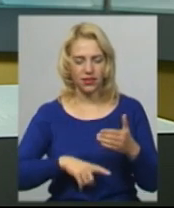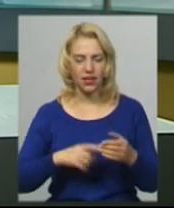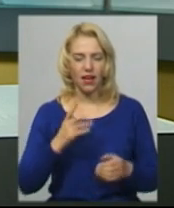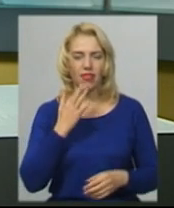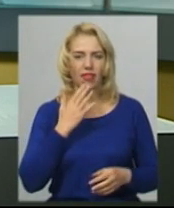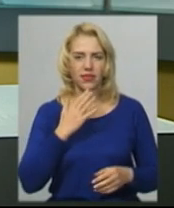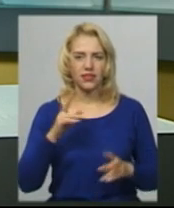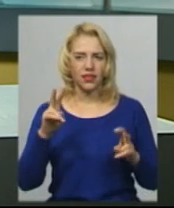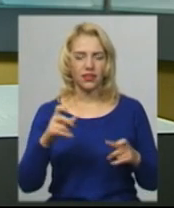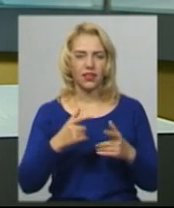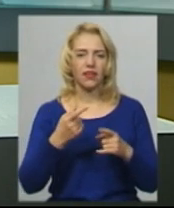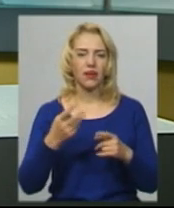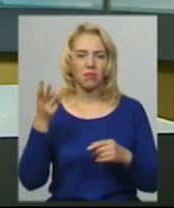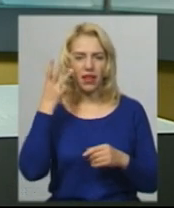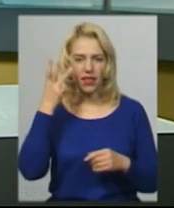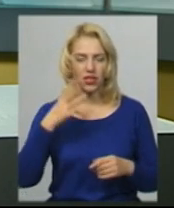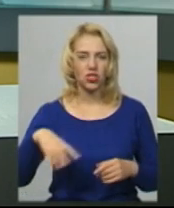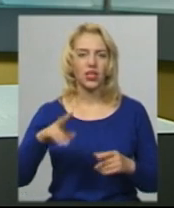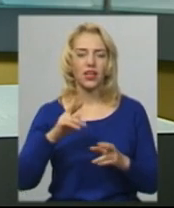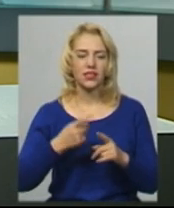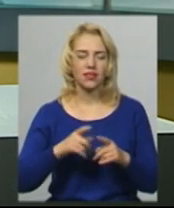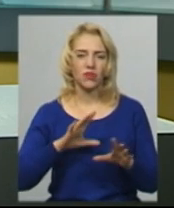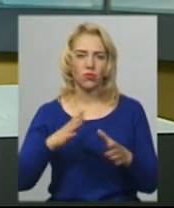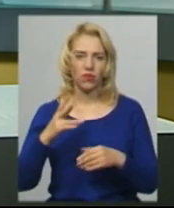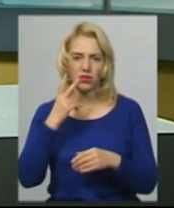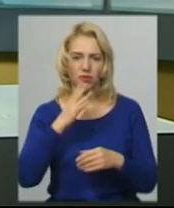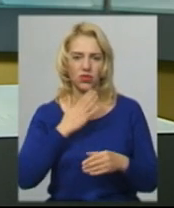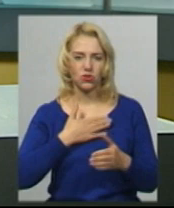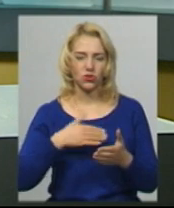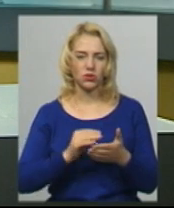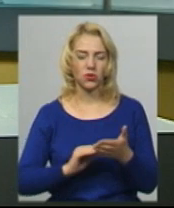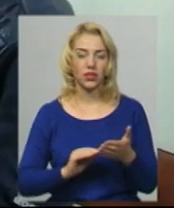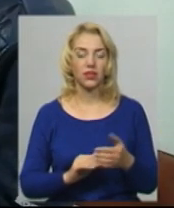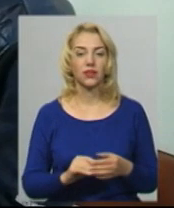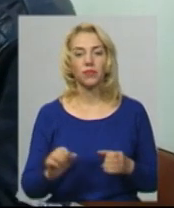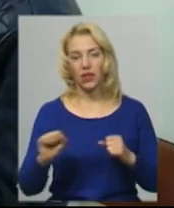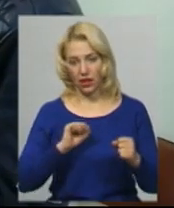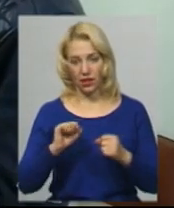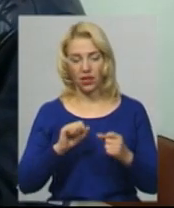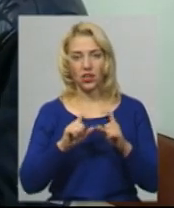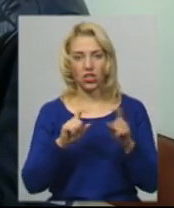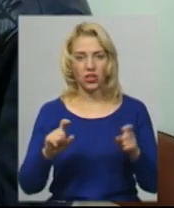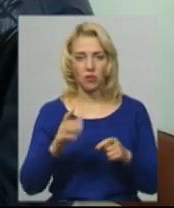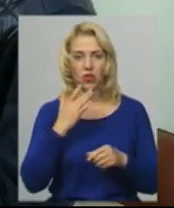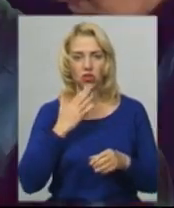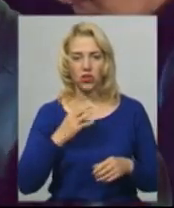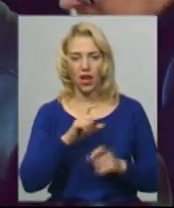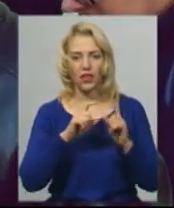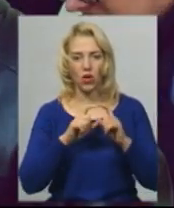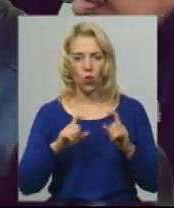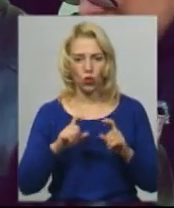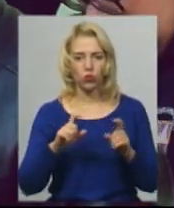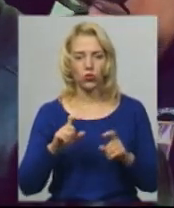Хмельниччини. Як усе відбувалося, бачила Анастасія Збродова. Керівник штабу Національного корпусу Хмельницькій